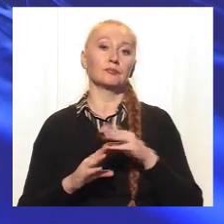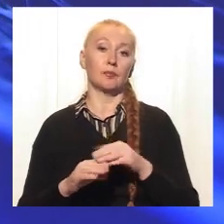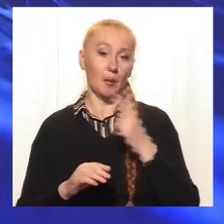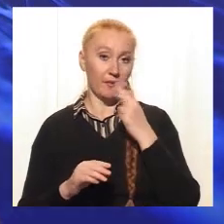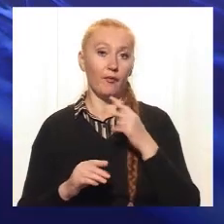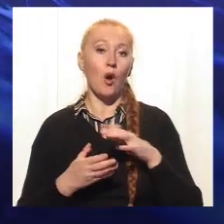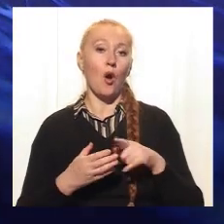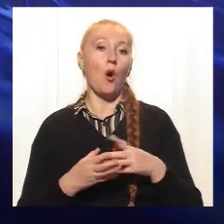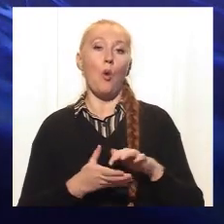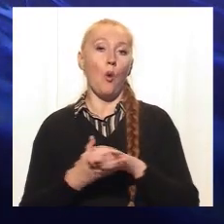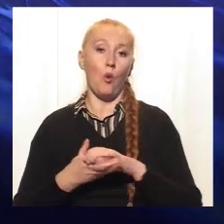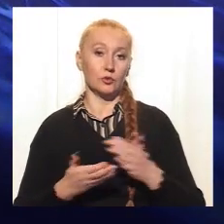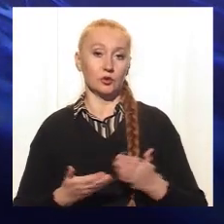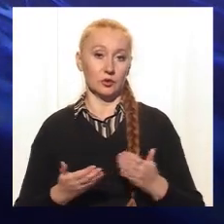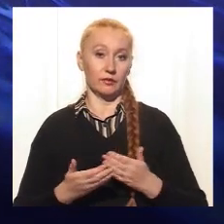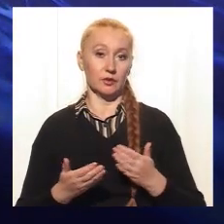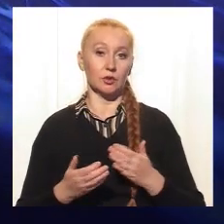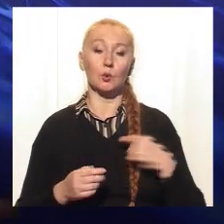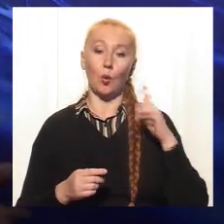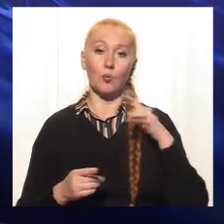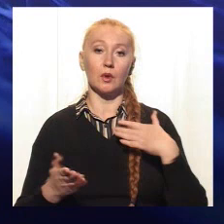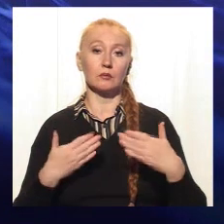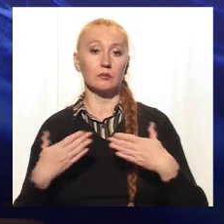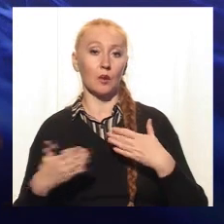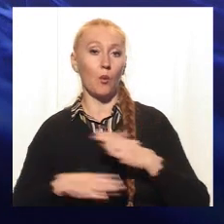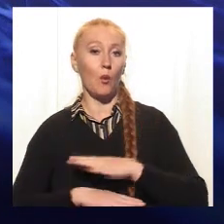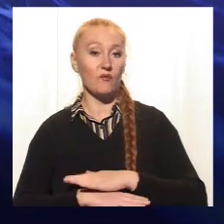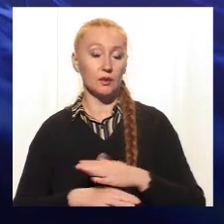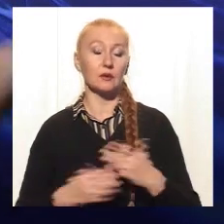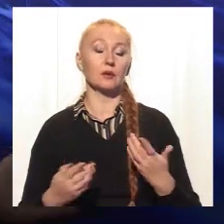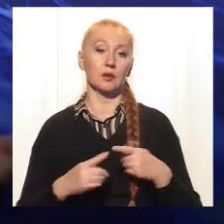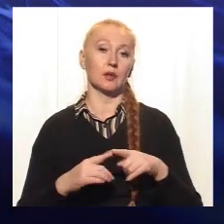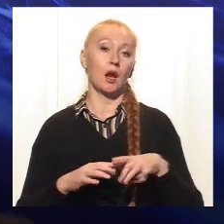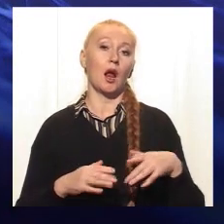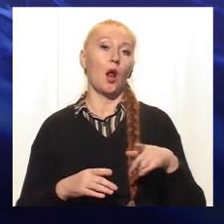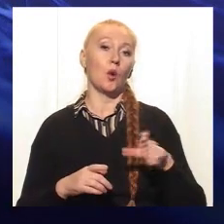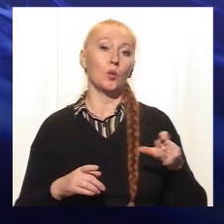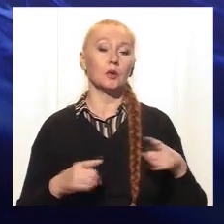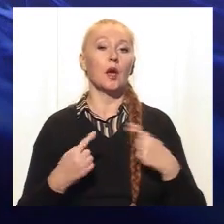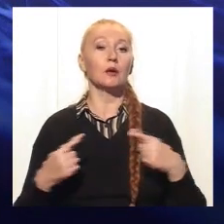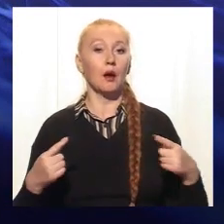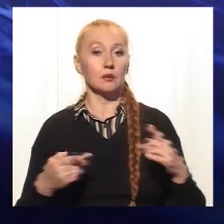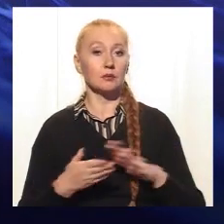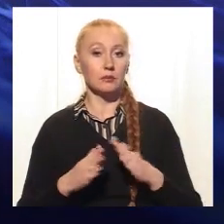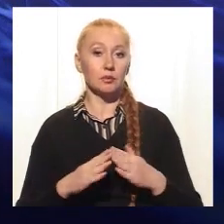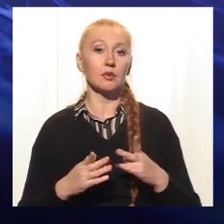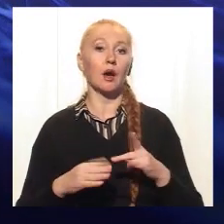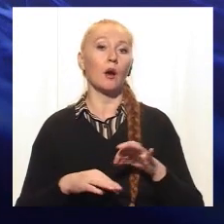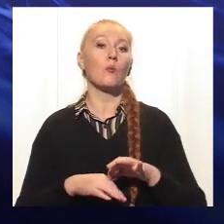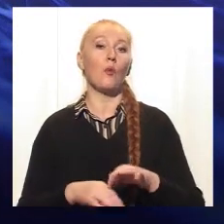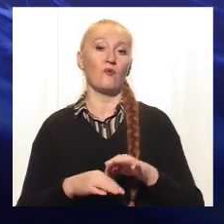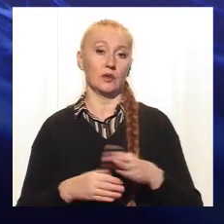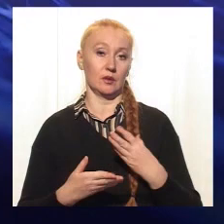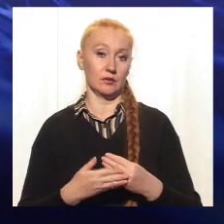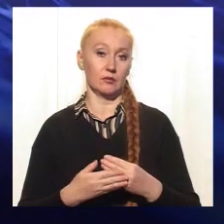щоб собака вміла поводитися серед людей, серед різних ситуацій та знала, як себе поводити.